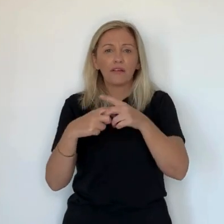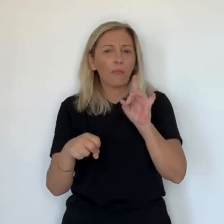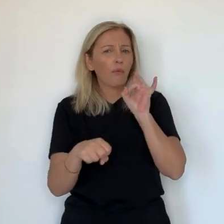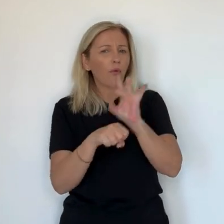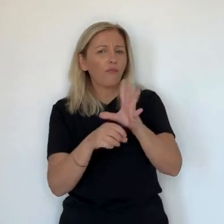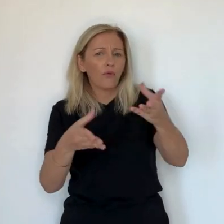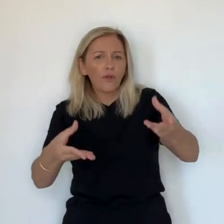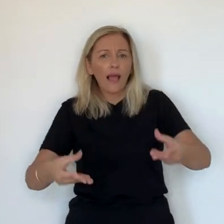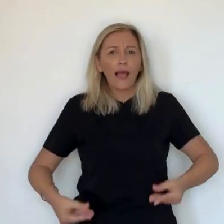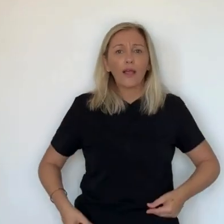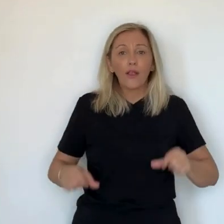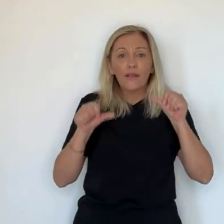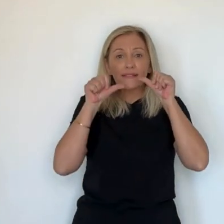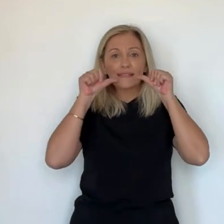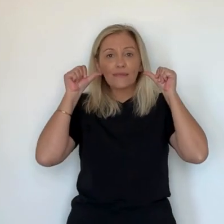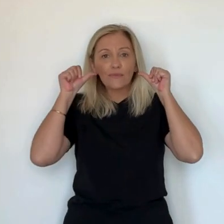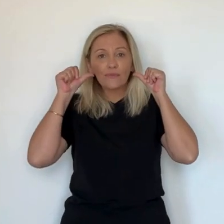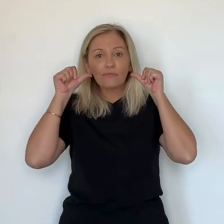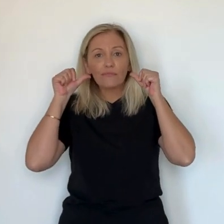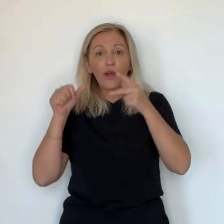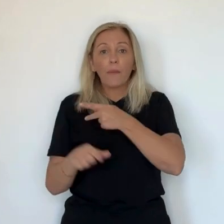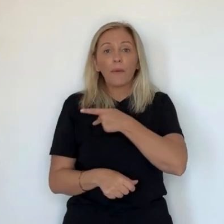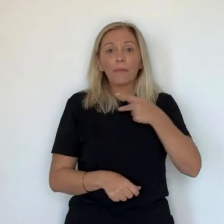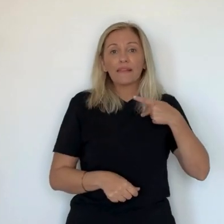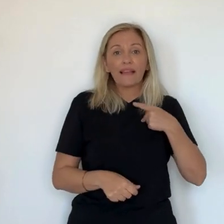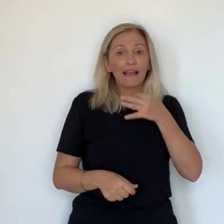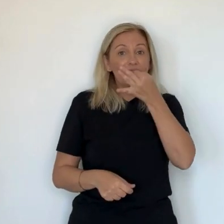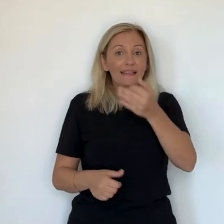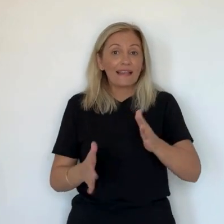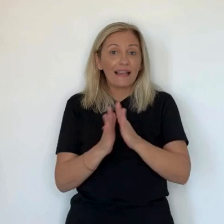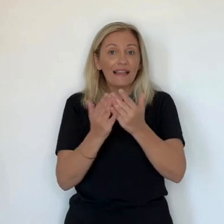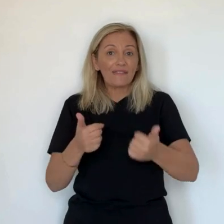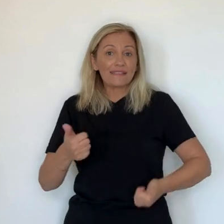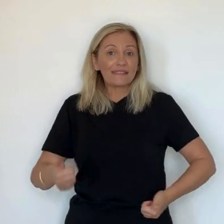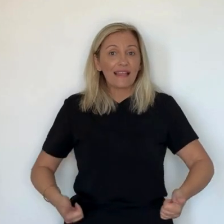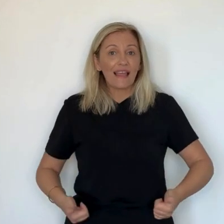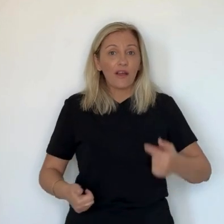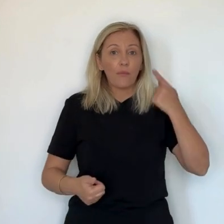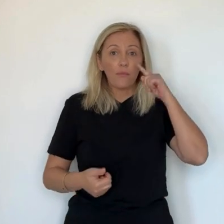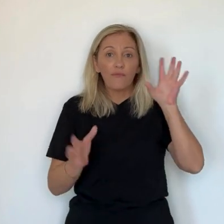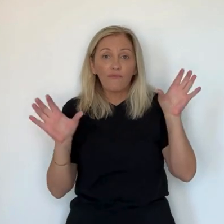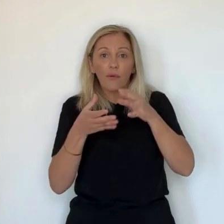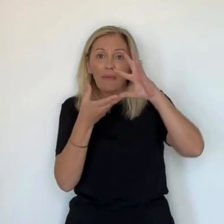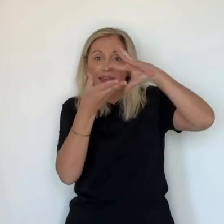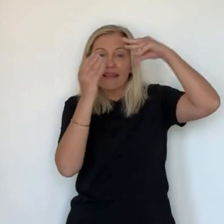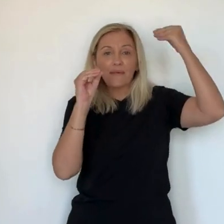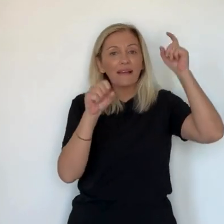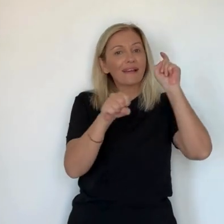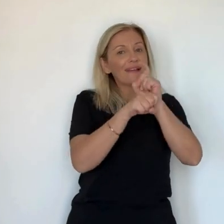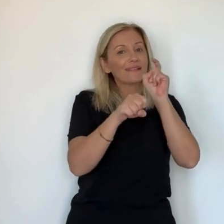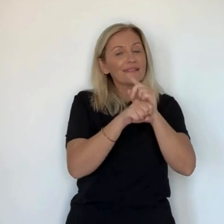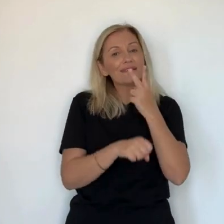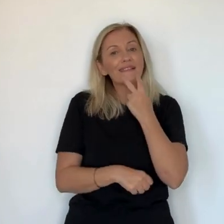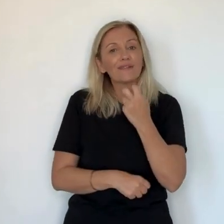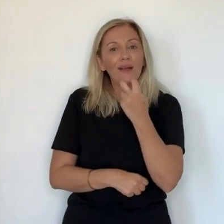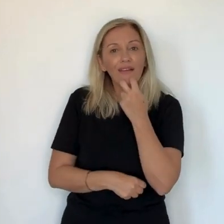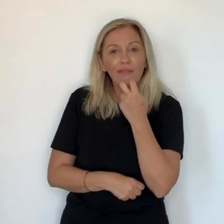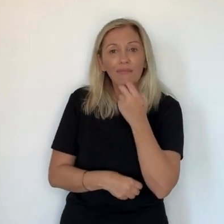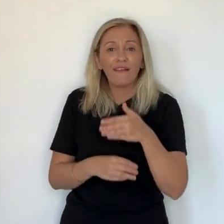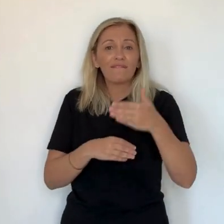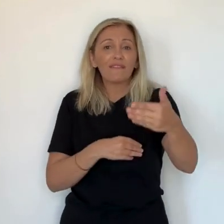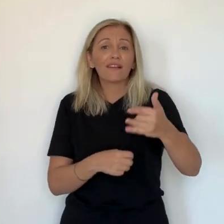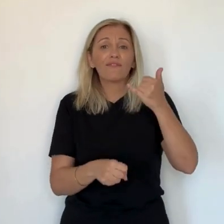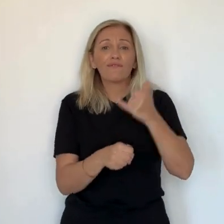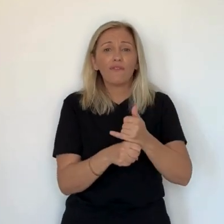par exemple refusé de recevoir Éric Zemmour, car pour le propriétaire, les livres servent à former l'esprit critique des citoyens. Face